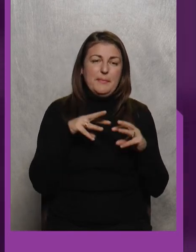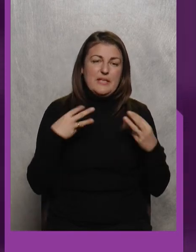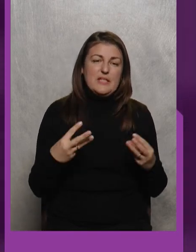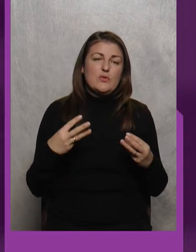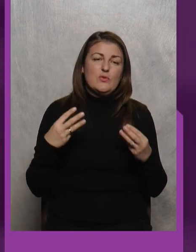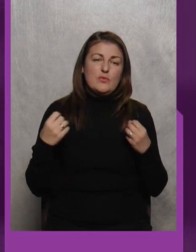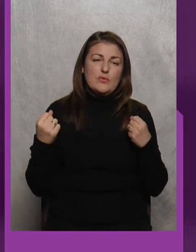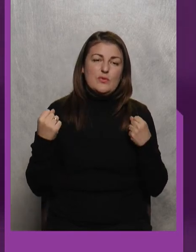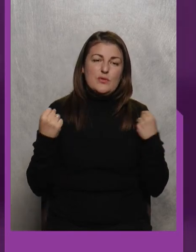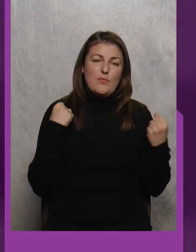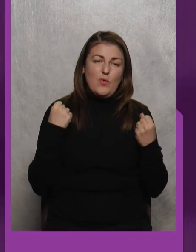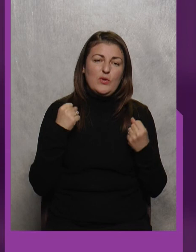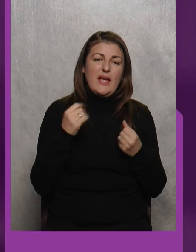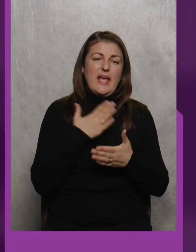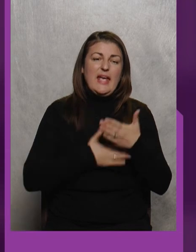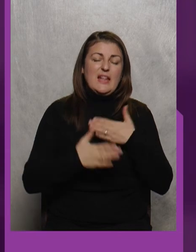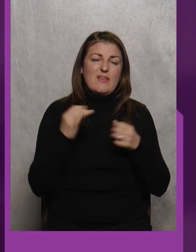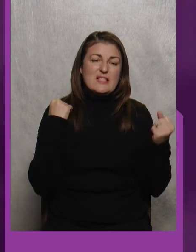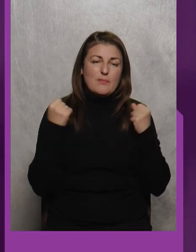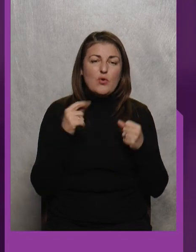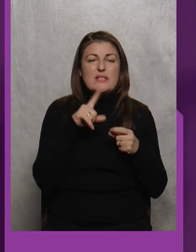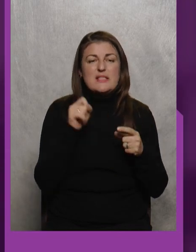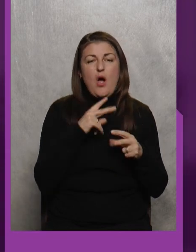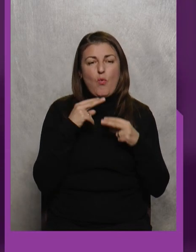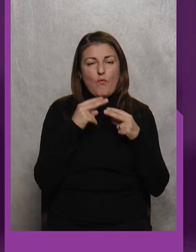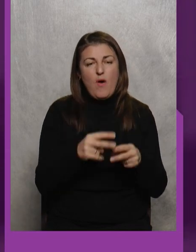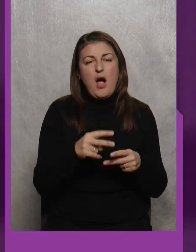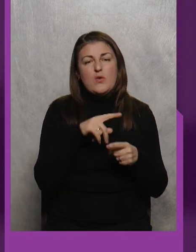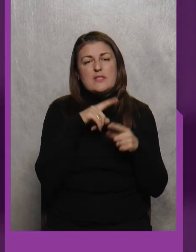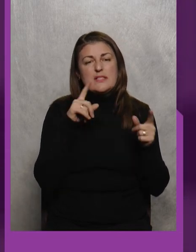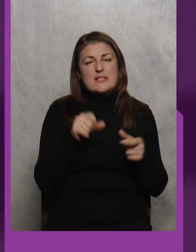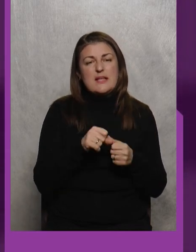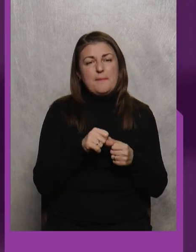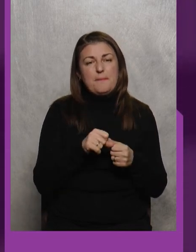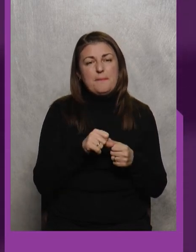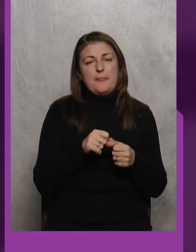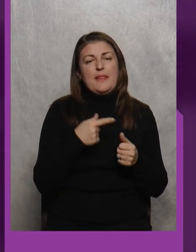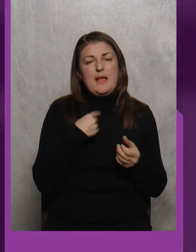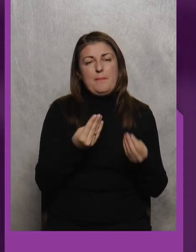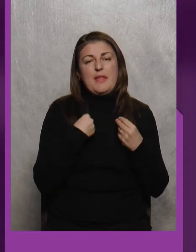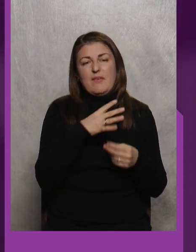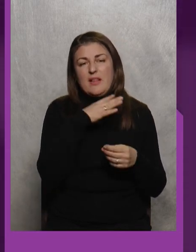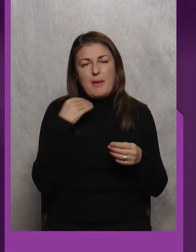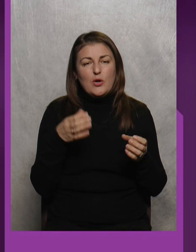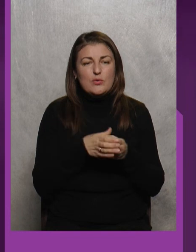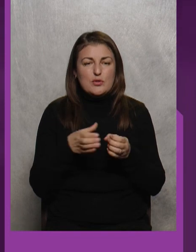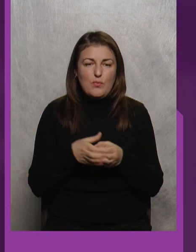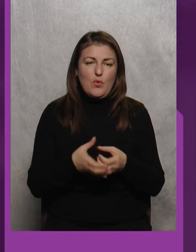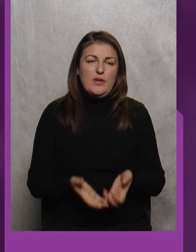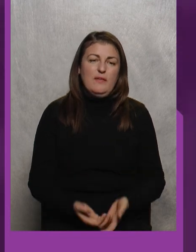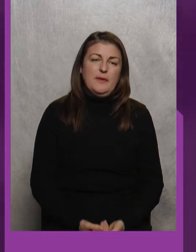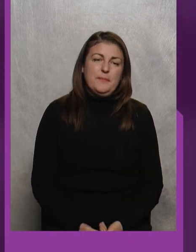спортфедерації, інваспорту За увагу, за... Ми нам давали багато зборів